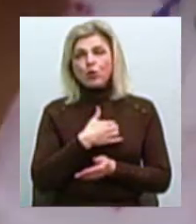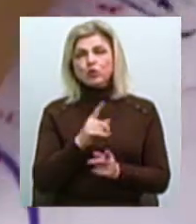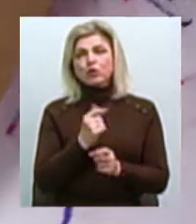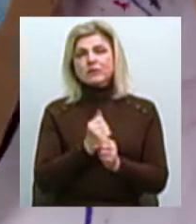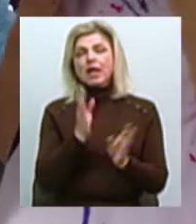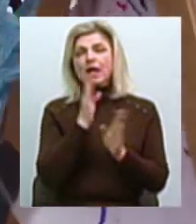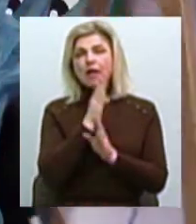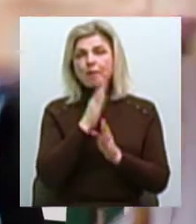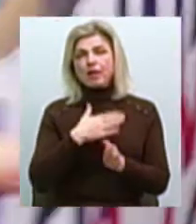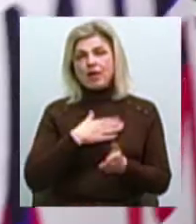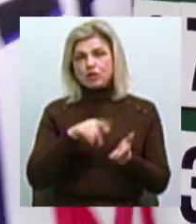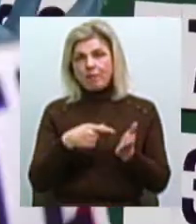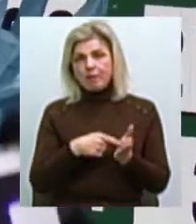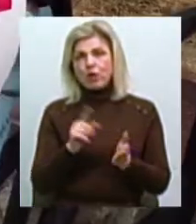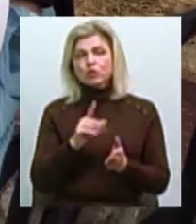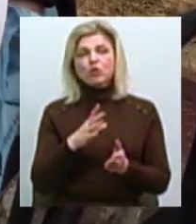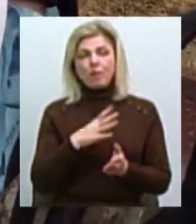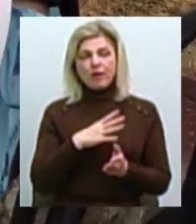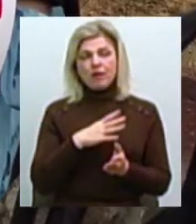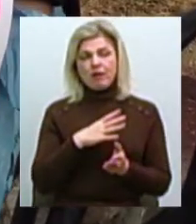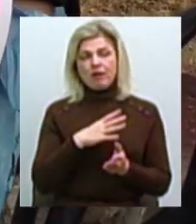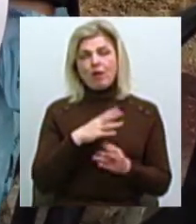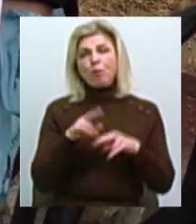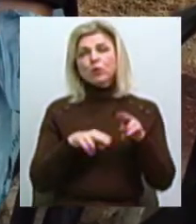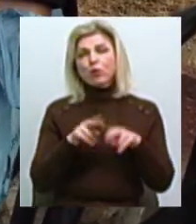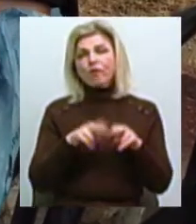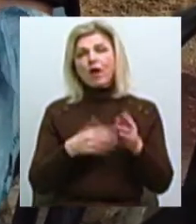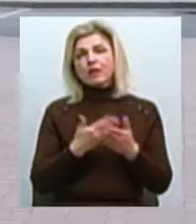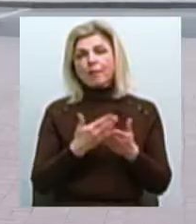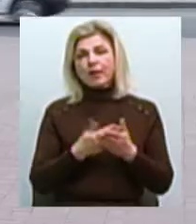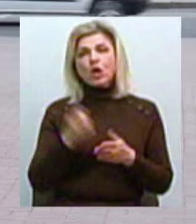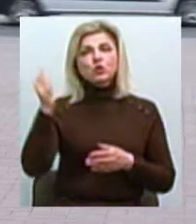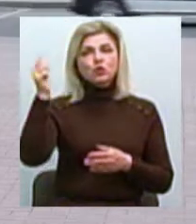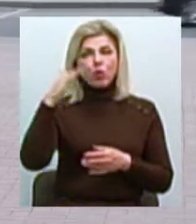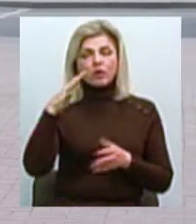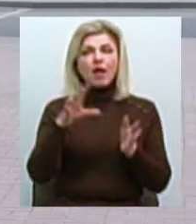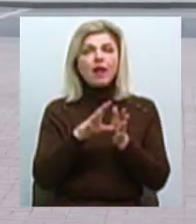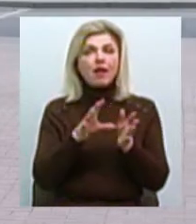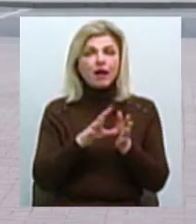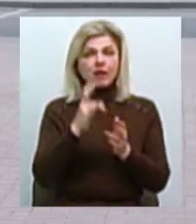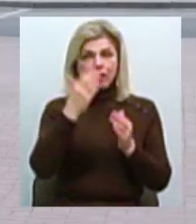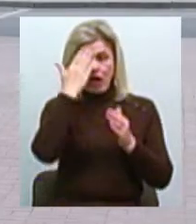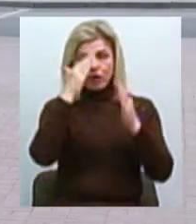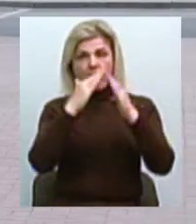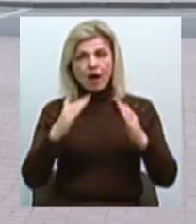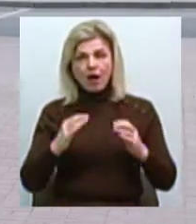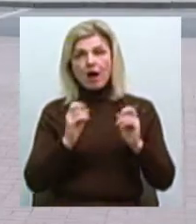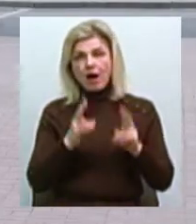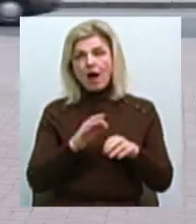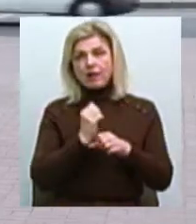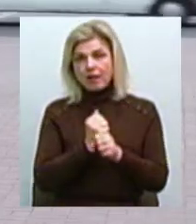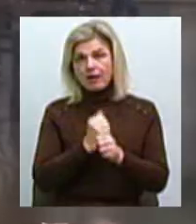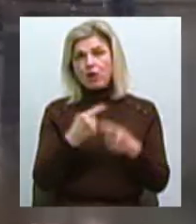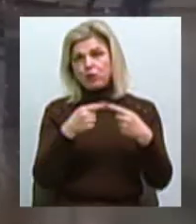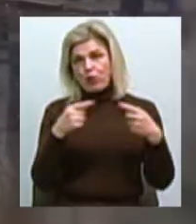місті Для того, щоб прийшли інвестори Будували, наприклад, муніципальні сонячні електростанції на дахах Ну, як відбувається в інших містах